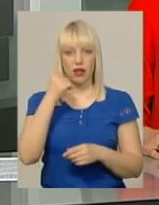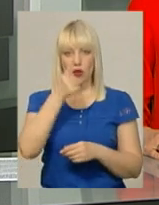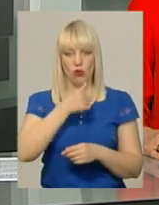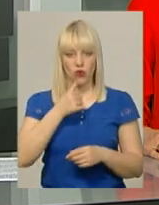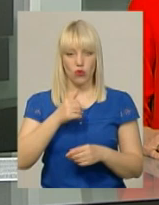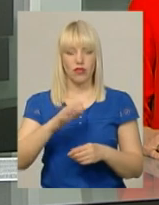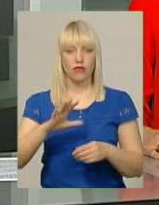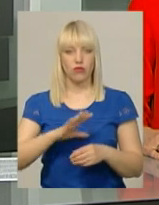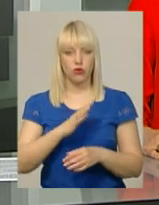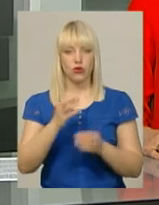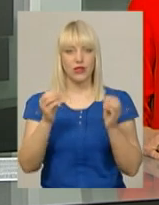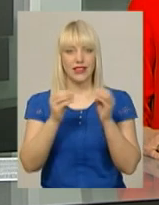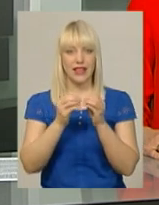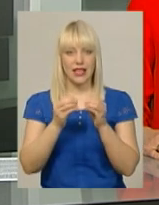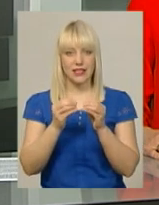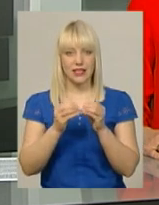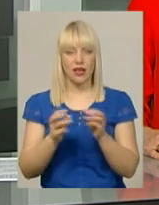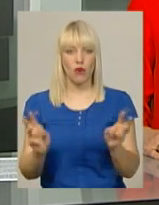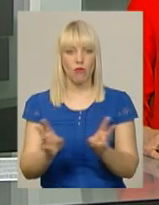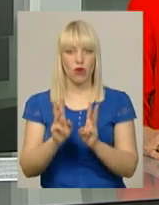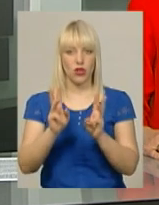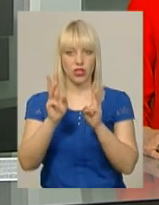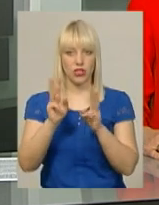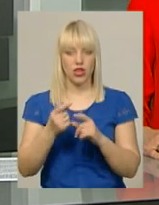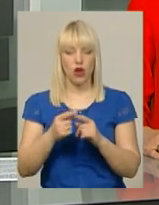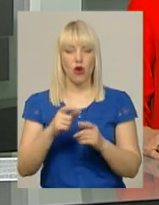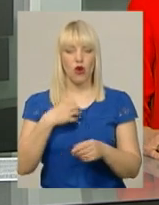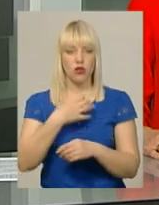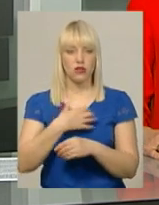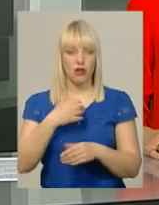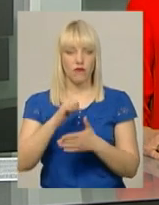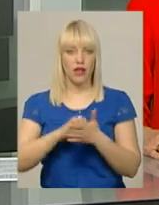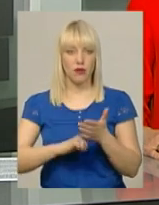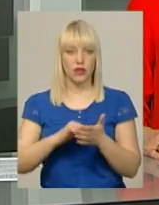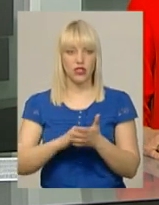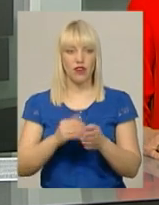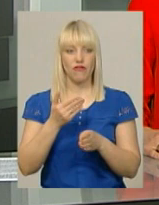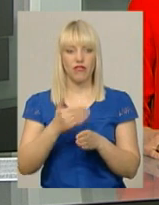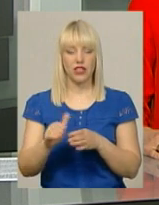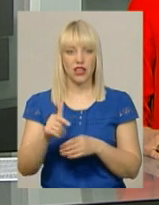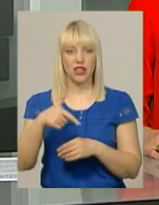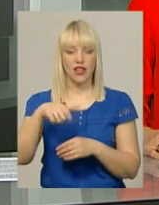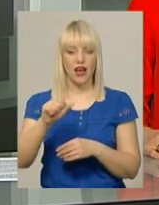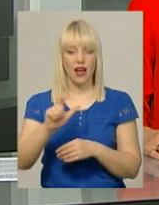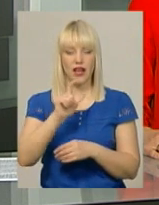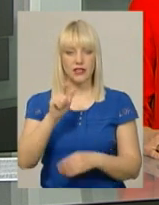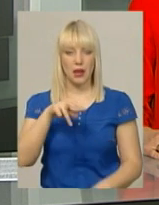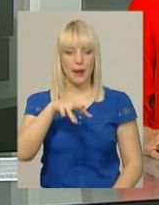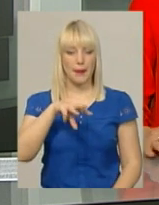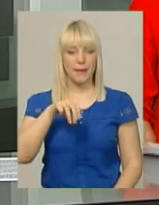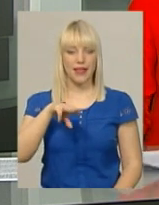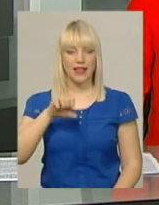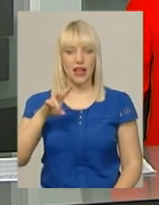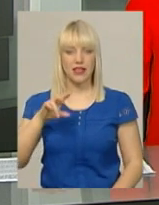відходів сталося понад 10 пожеж, каже Андрій Козак. Основна причина їх виникнення – виділення горючого газу метану з пластів